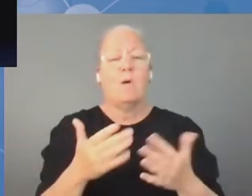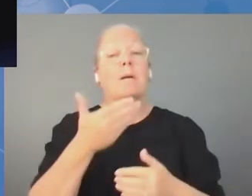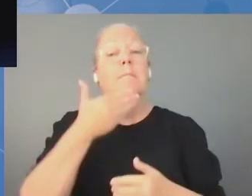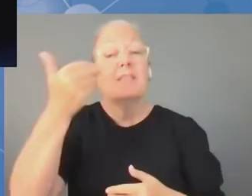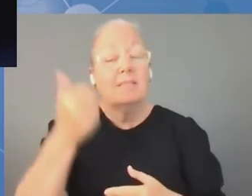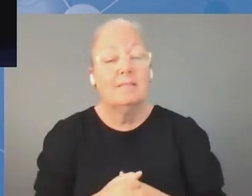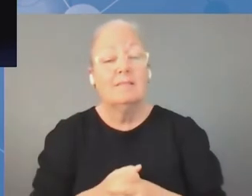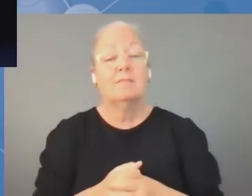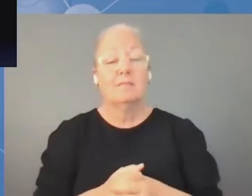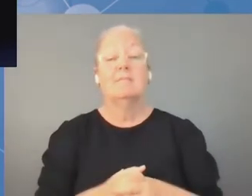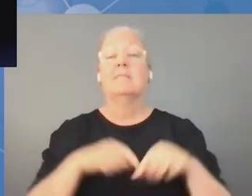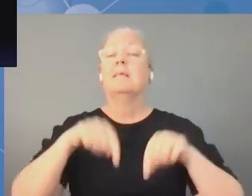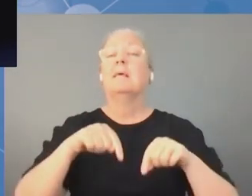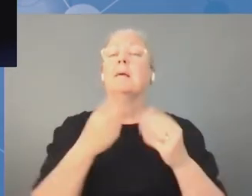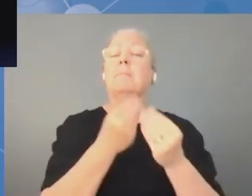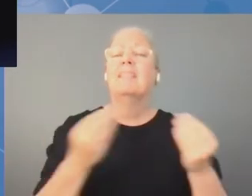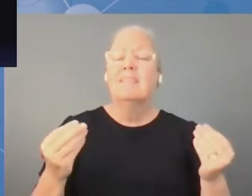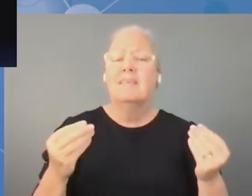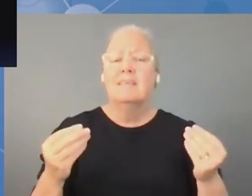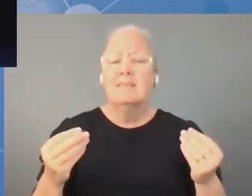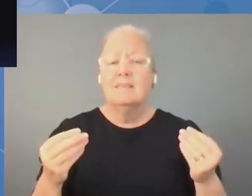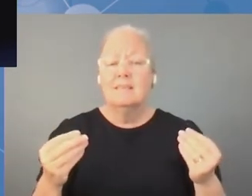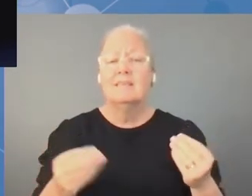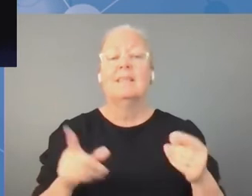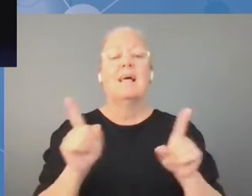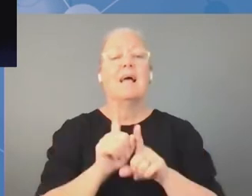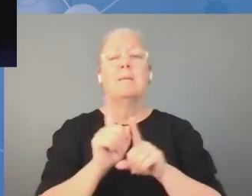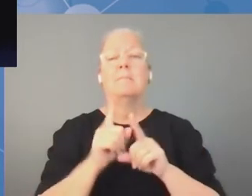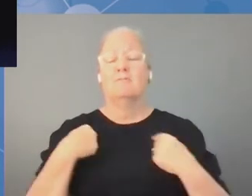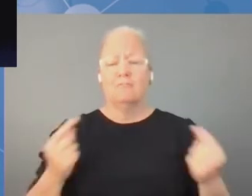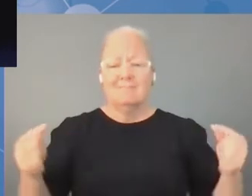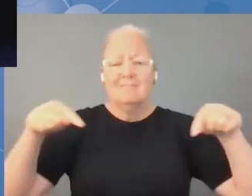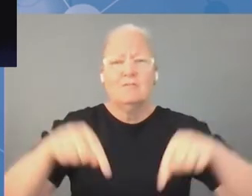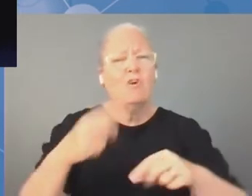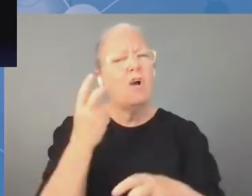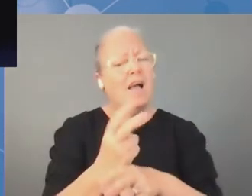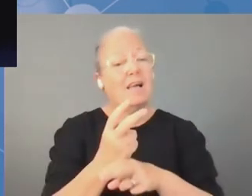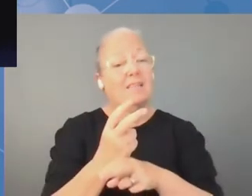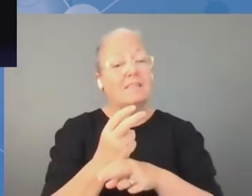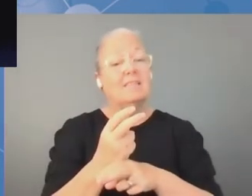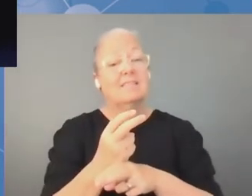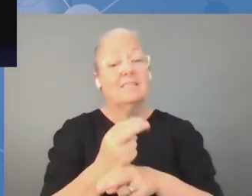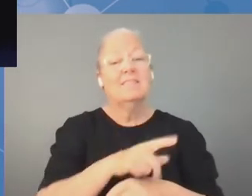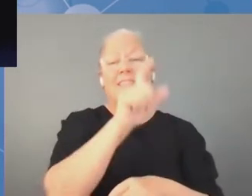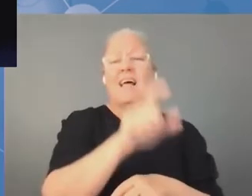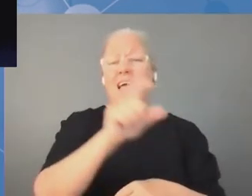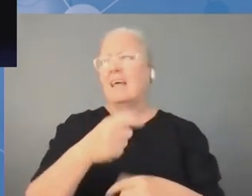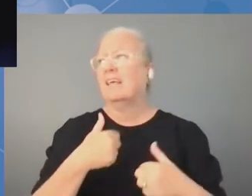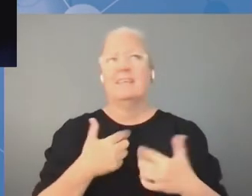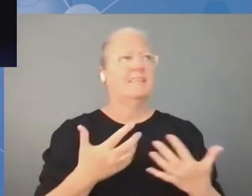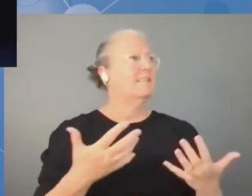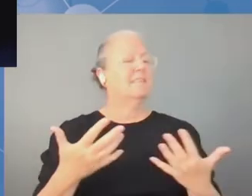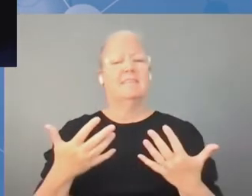hybrydowego szczytu IGF. Myślę, że musimy na podstawie tego hybrydowego